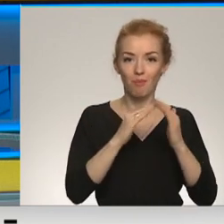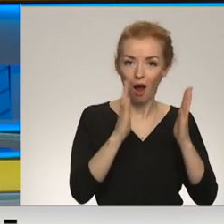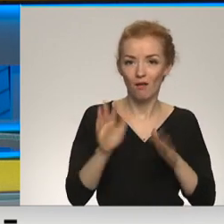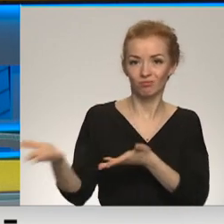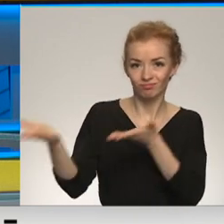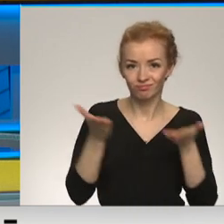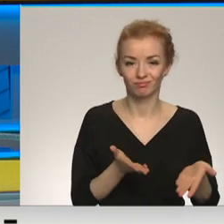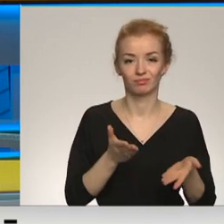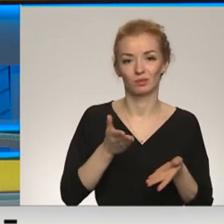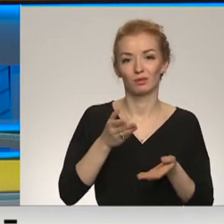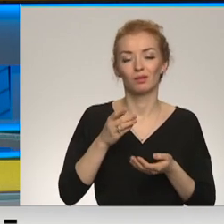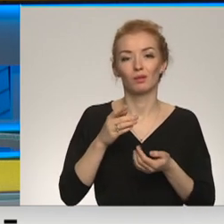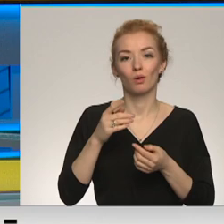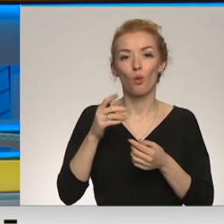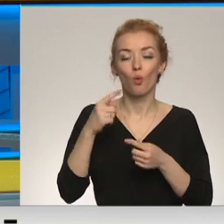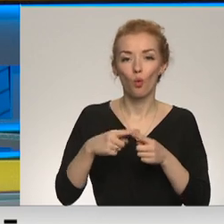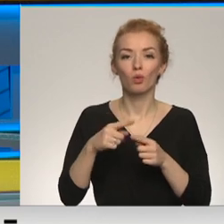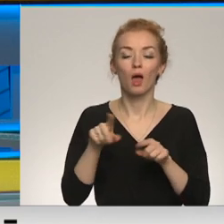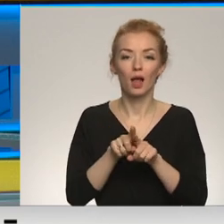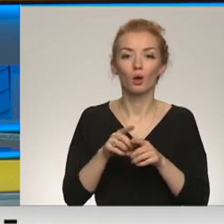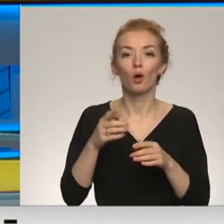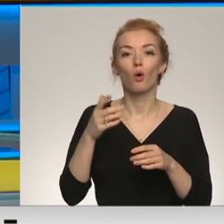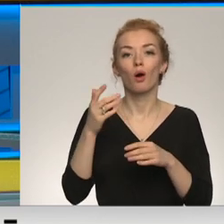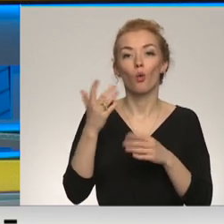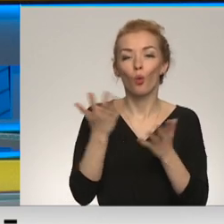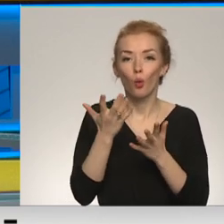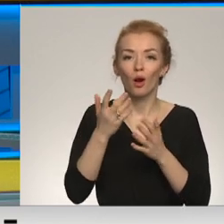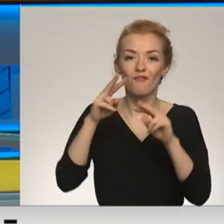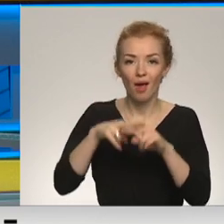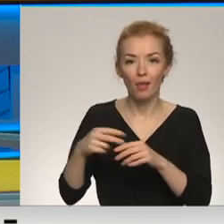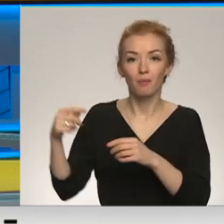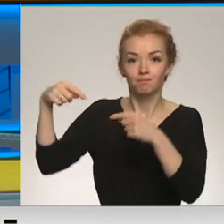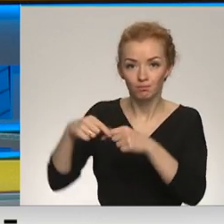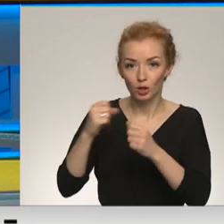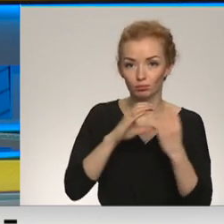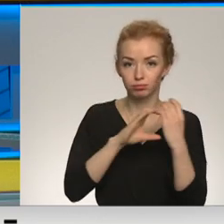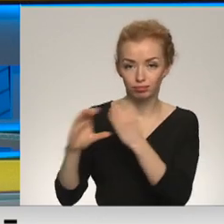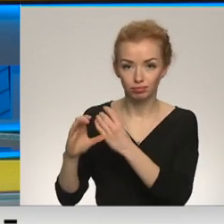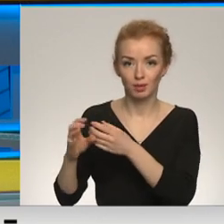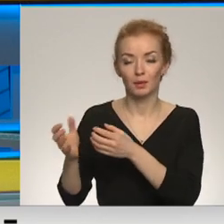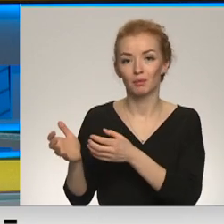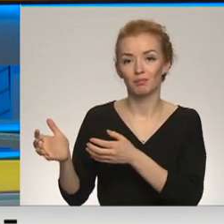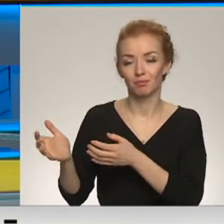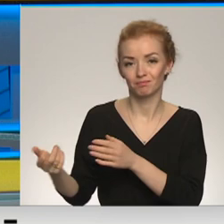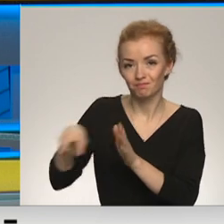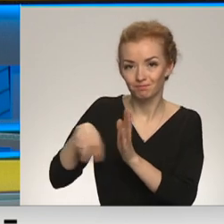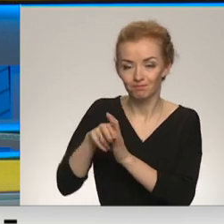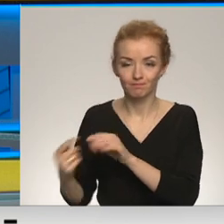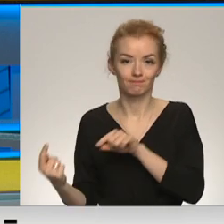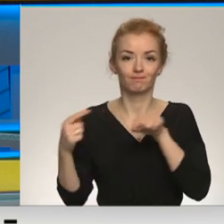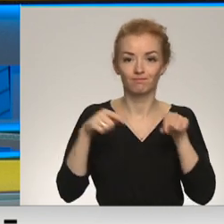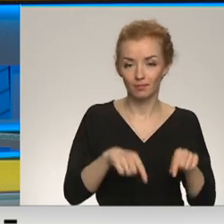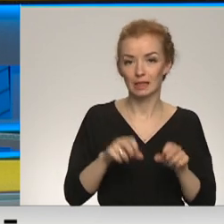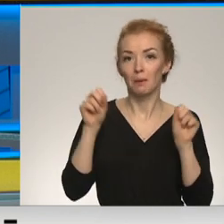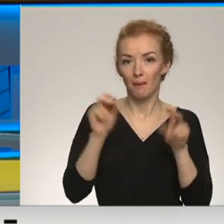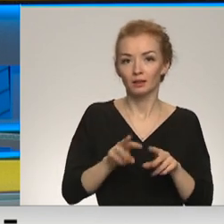iespēju, kā nokļūt, drīzāk nevis kā nokļūt, bet kur viņus varētu pieņemt Latvijā. Saucas Ukraina Latvija, tā ir tā mājaslāpe, ko